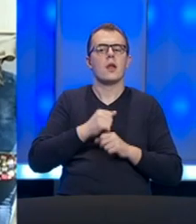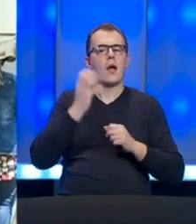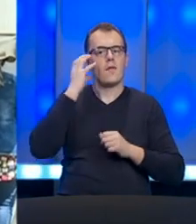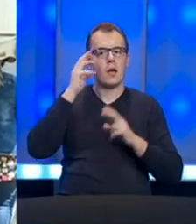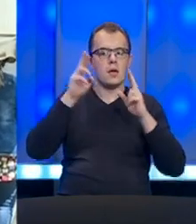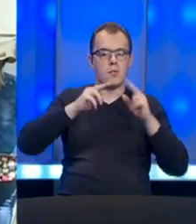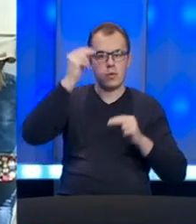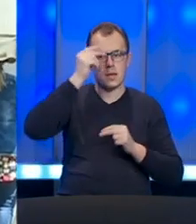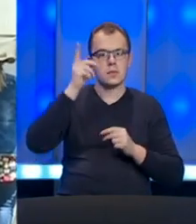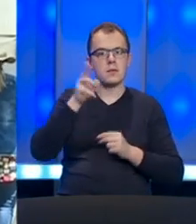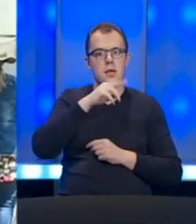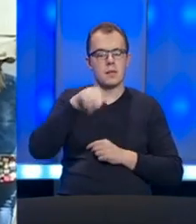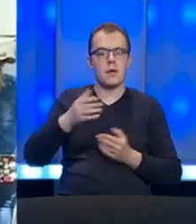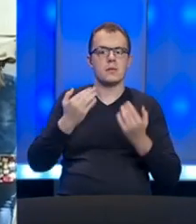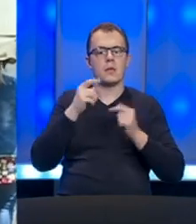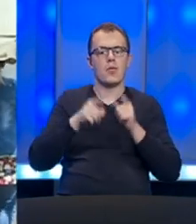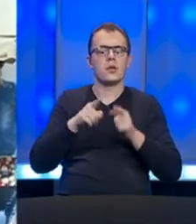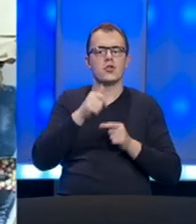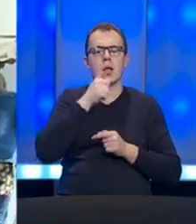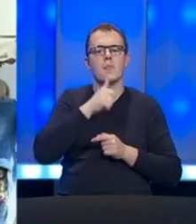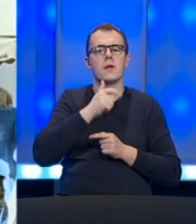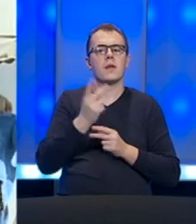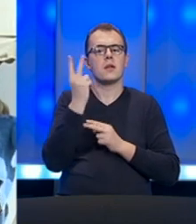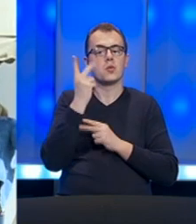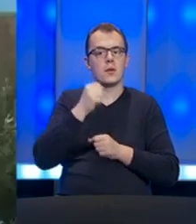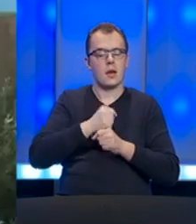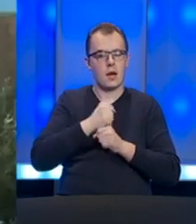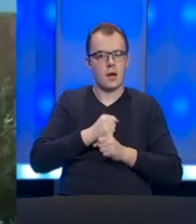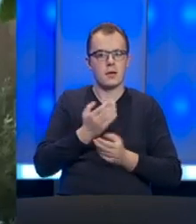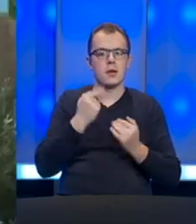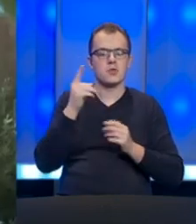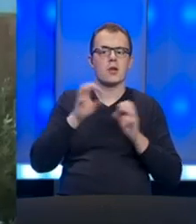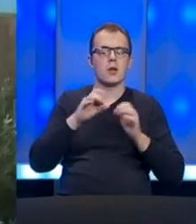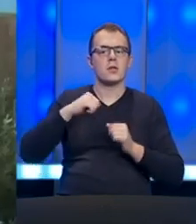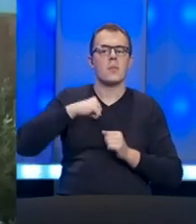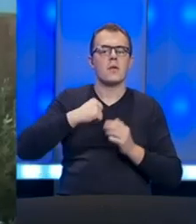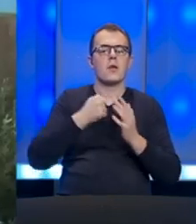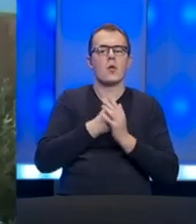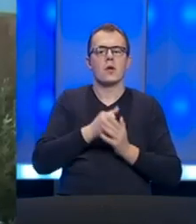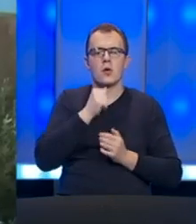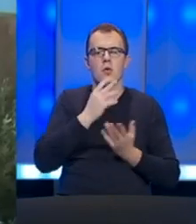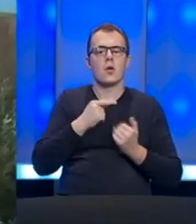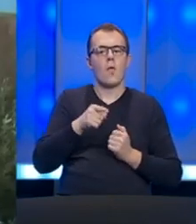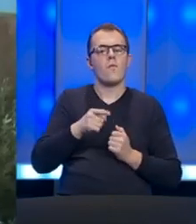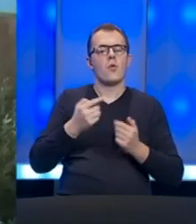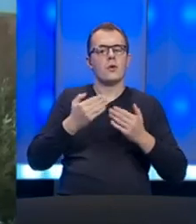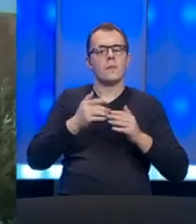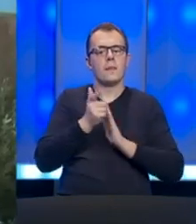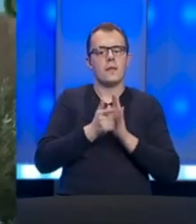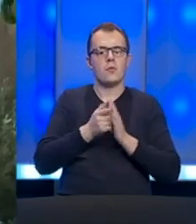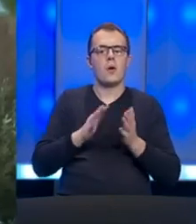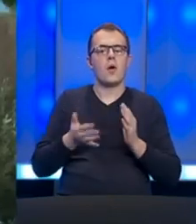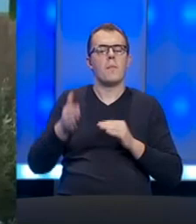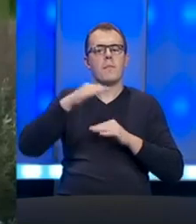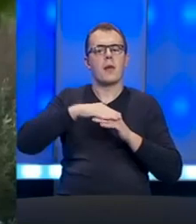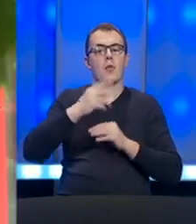Srpske i zabranila da određeni privredni subjekti rade, da su ti radnici prvi na udaru i od ovog trenutka negdje preko 2